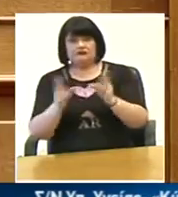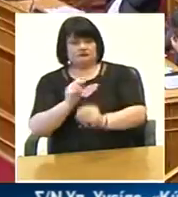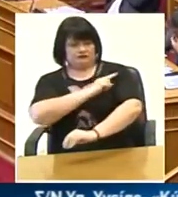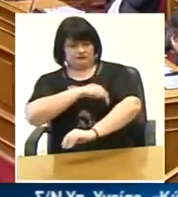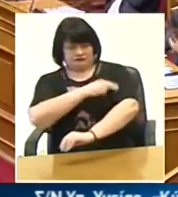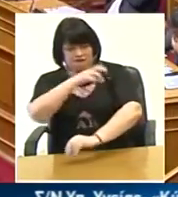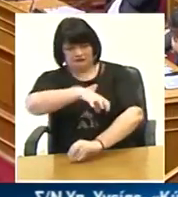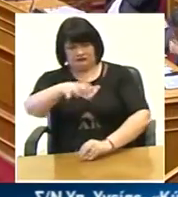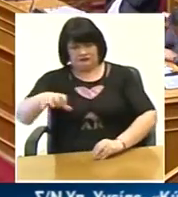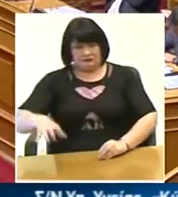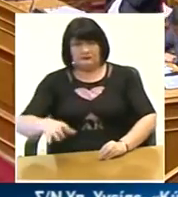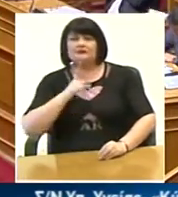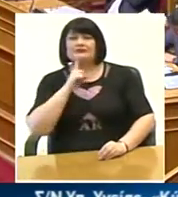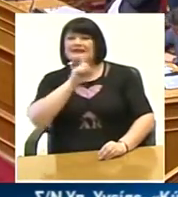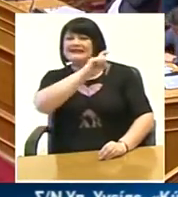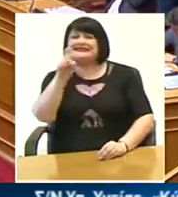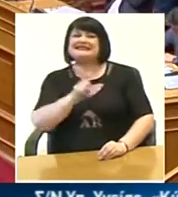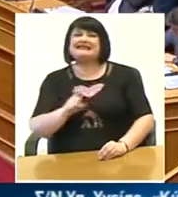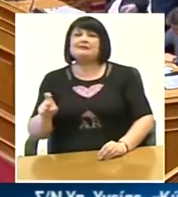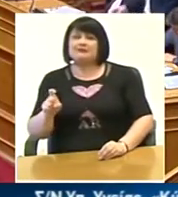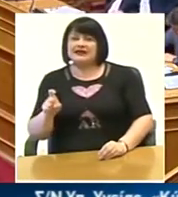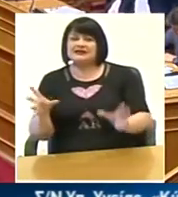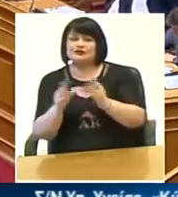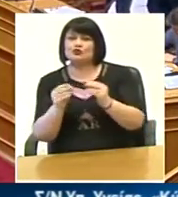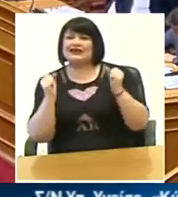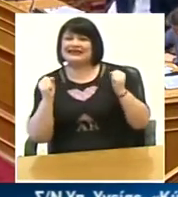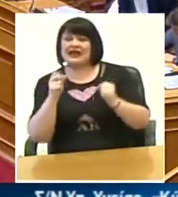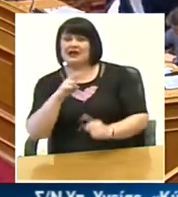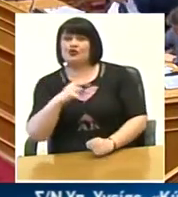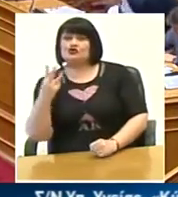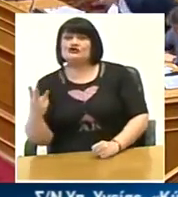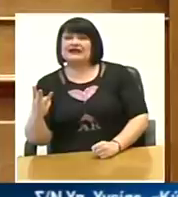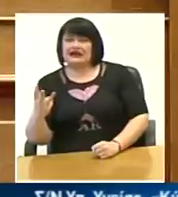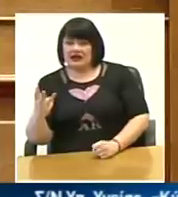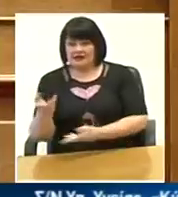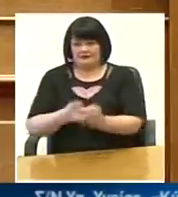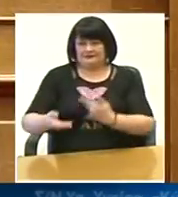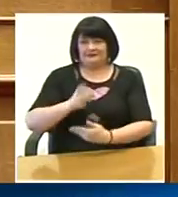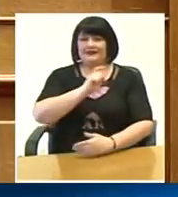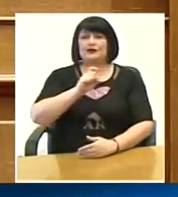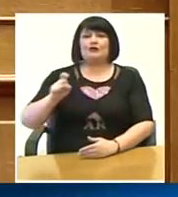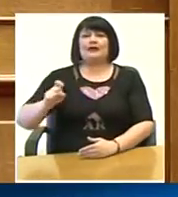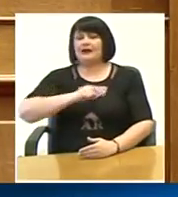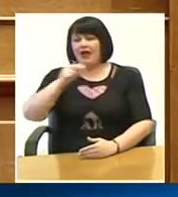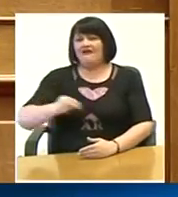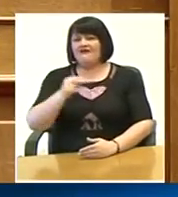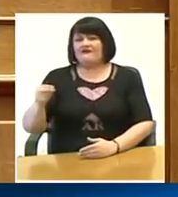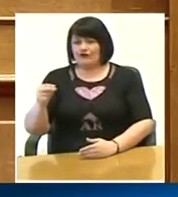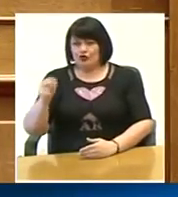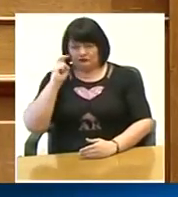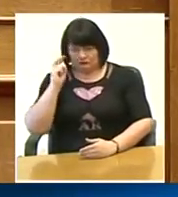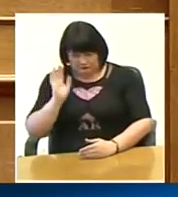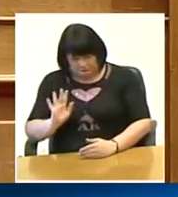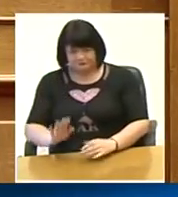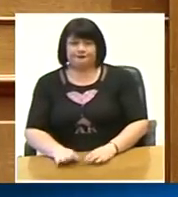αντισταθμιστικά της Ζήμεντς το κομμάτι που αφορά το χώρο της υγείας 23 εκατομμύρια ευρώ και επίσης κάτι που έμεινε